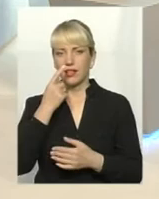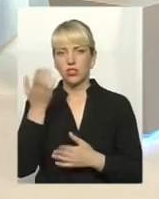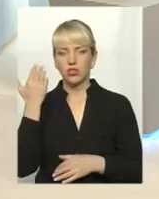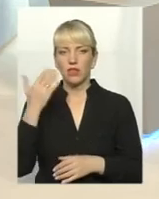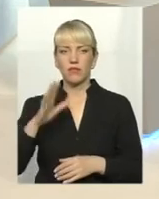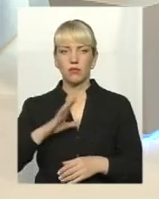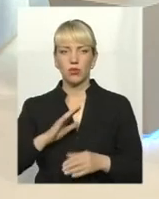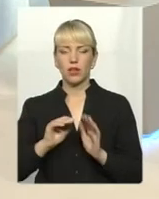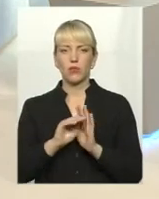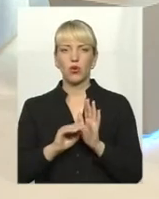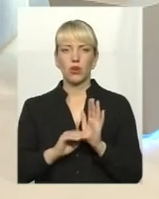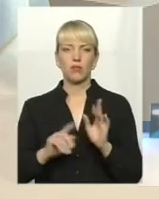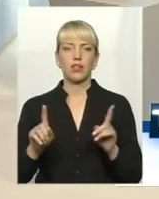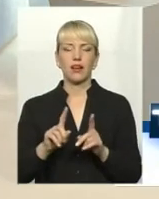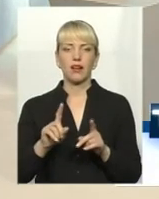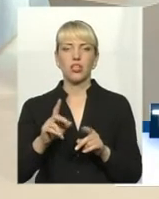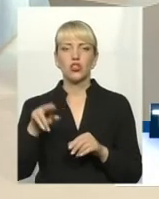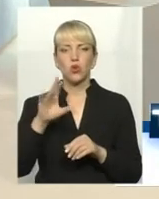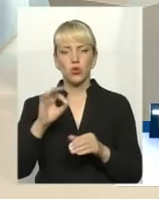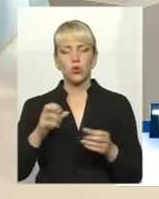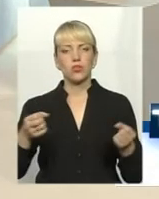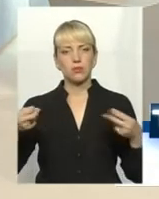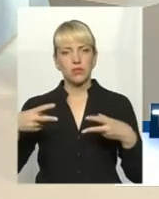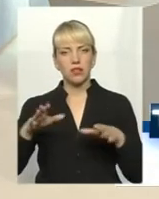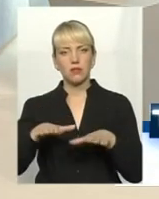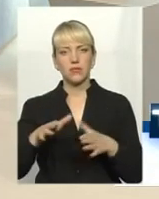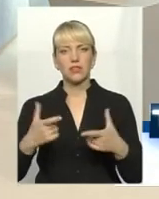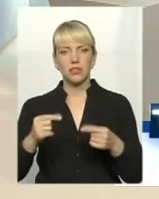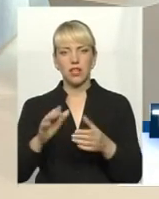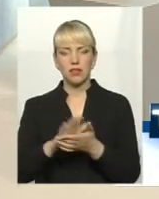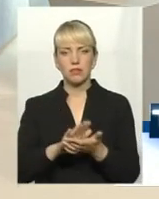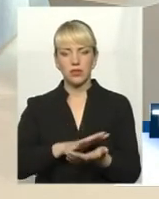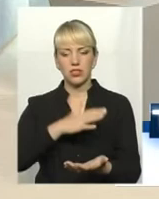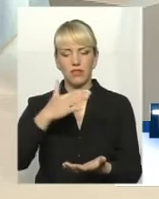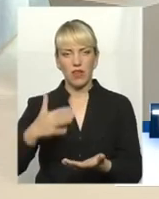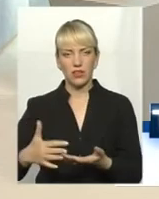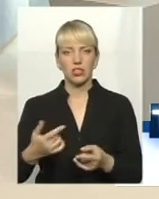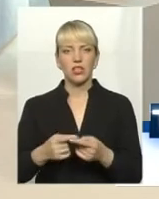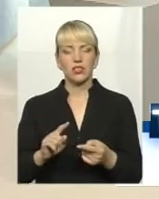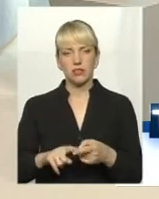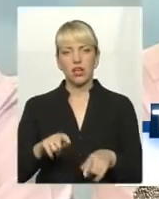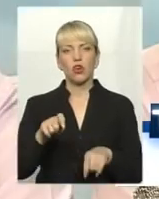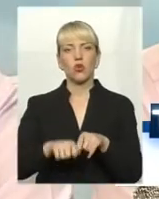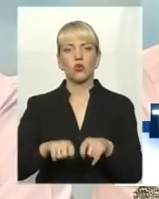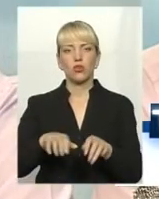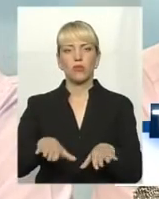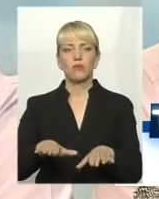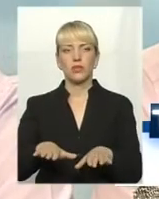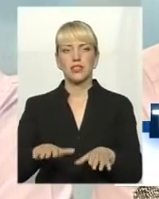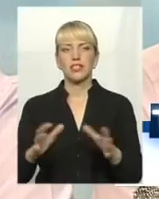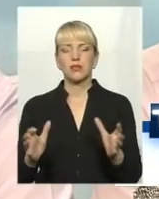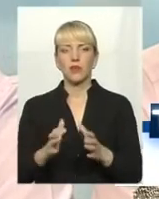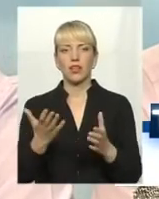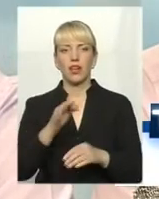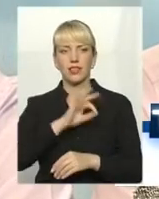яка стосувалася полігонів, твердих побутових відходів, полігонів або навіть сміттєзвалища. Це контрольовані місця зберігання відходів, які